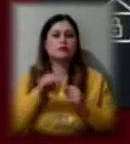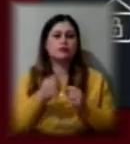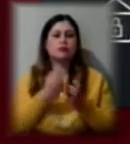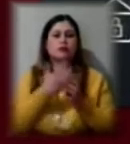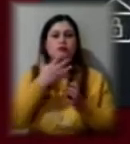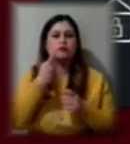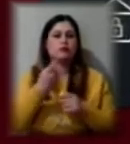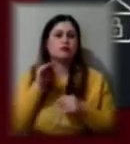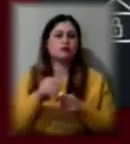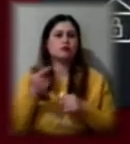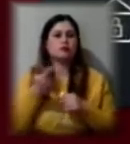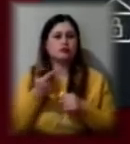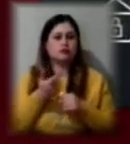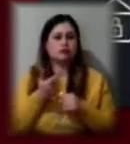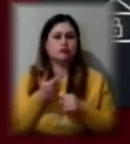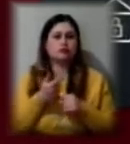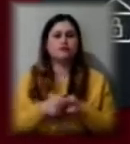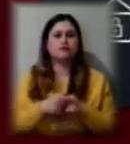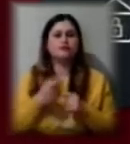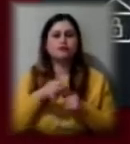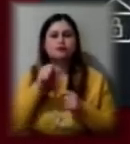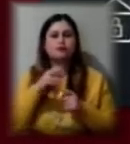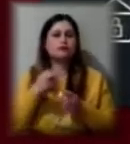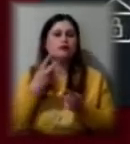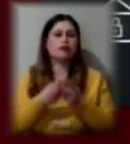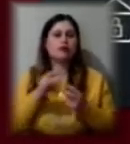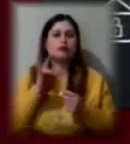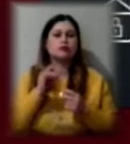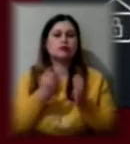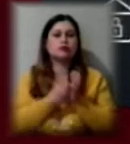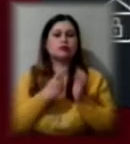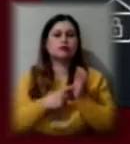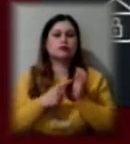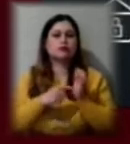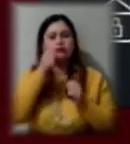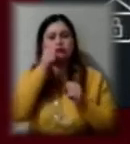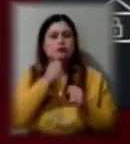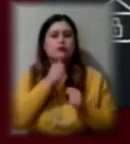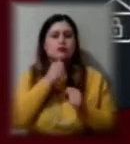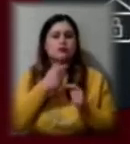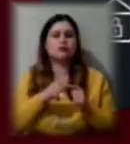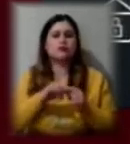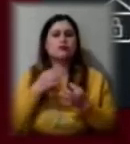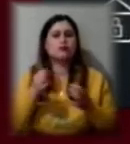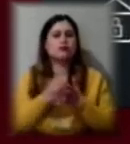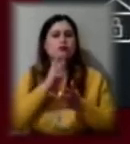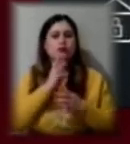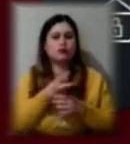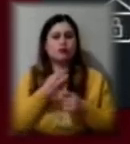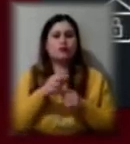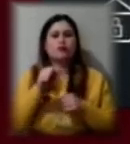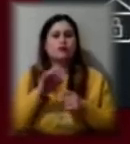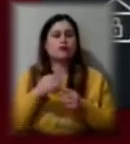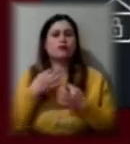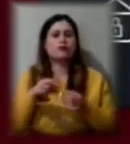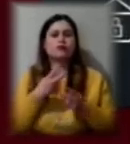тисячі гривень, або арештом на строк до 6 місяців, або обмеженням волі на строк до 3 років, або позбавленням волі на